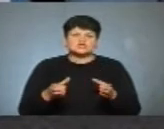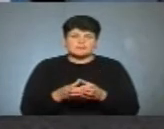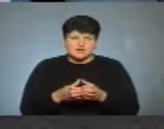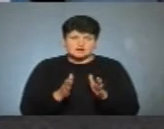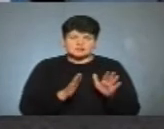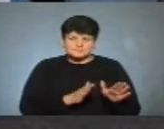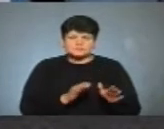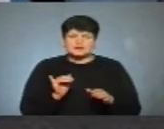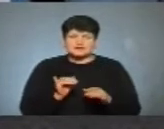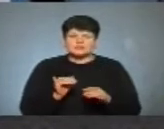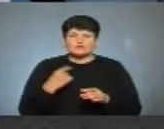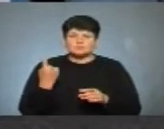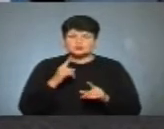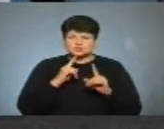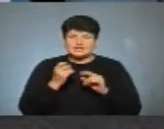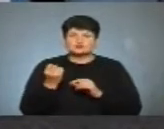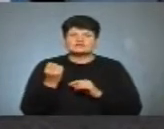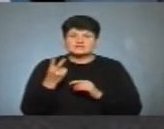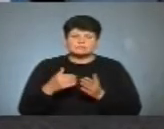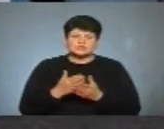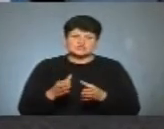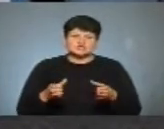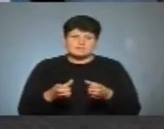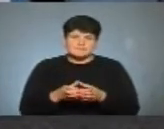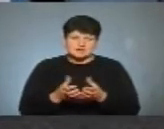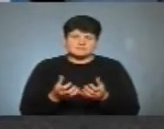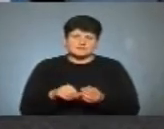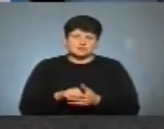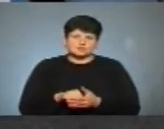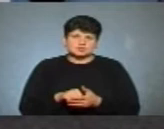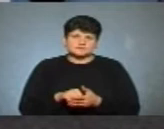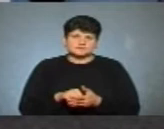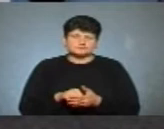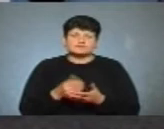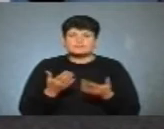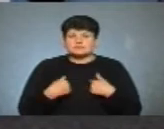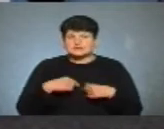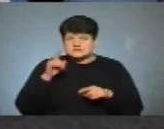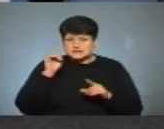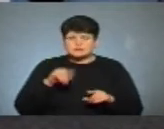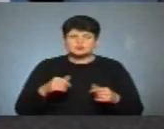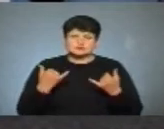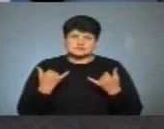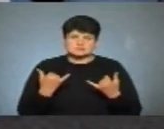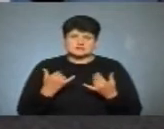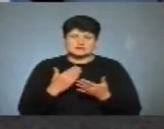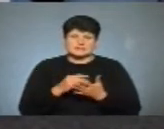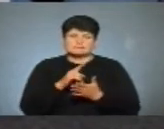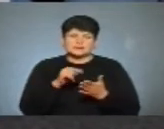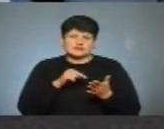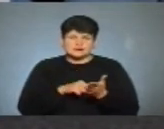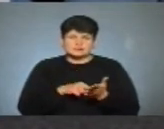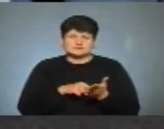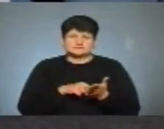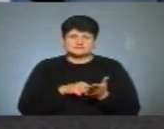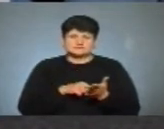участь, і відповідно до обласної ради 12 політичних партій брали участь. Але ми знаємо, що зараз йде питання в